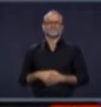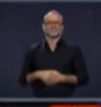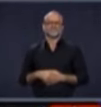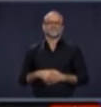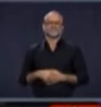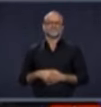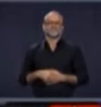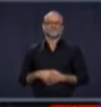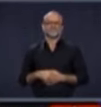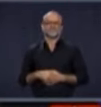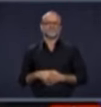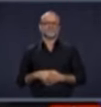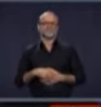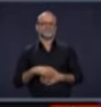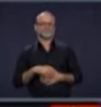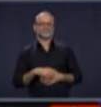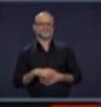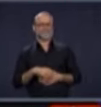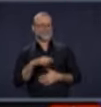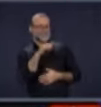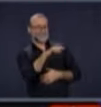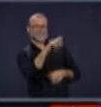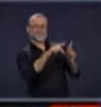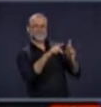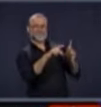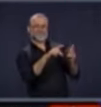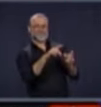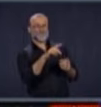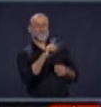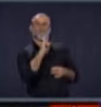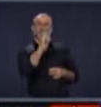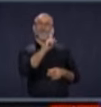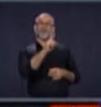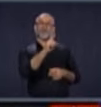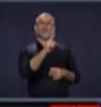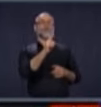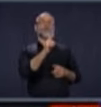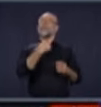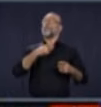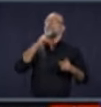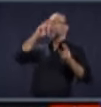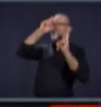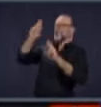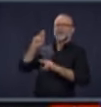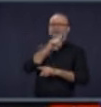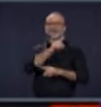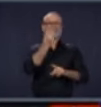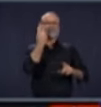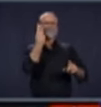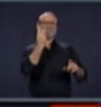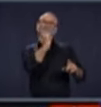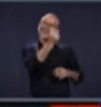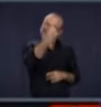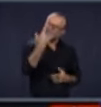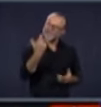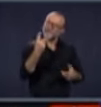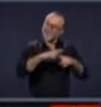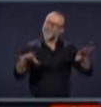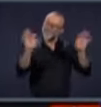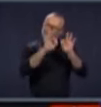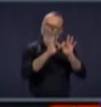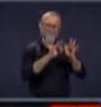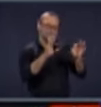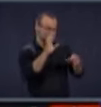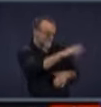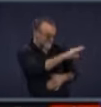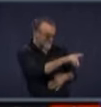Je ne suis pas certain que ces personnes comprennent le manque de respect que cela constitue, mais je